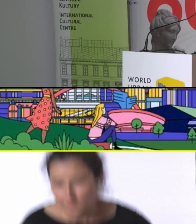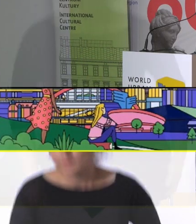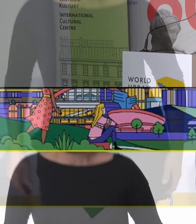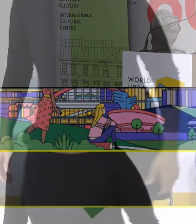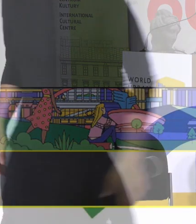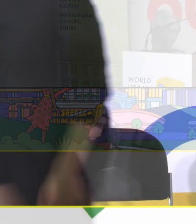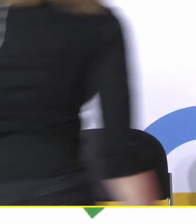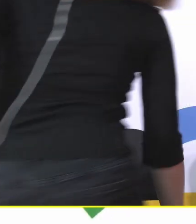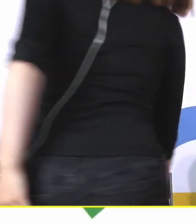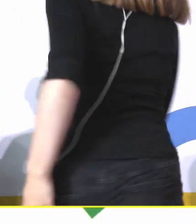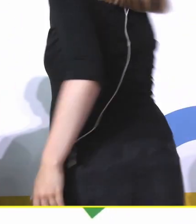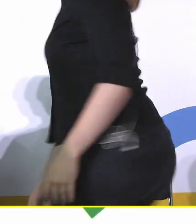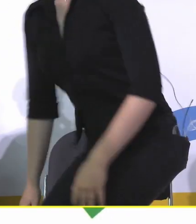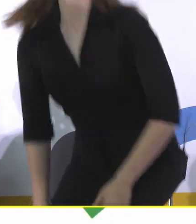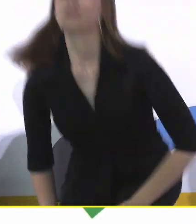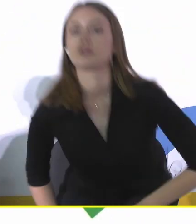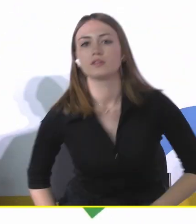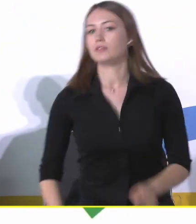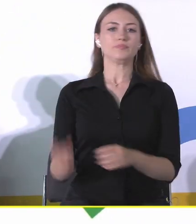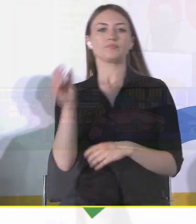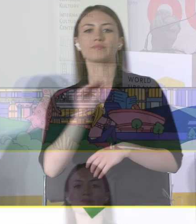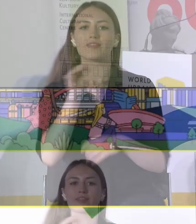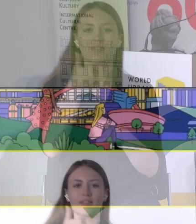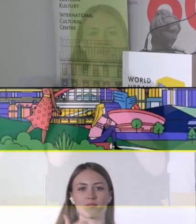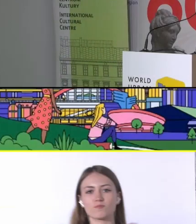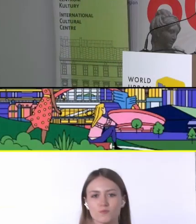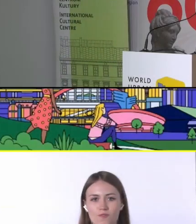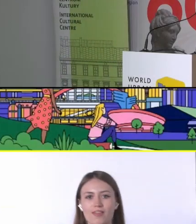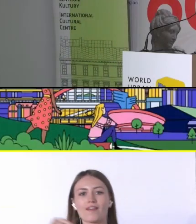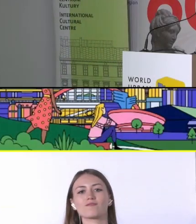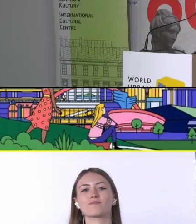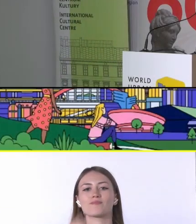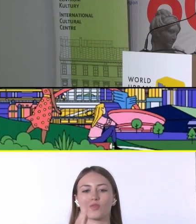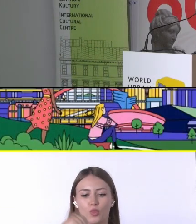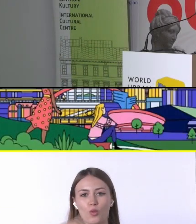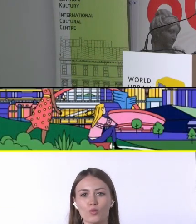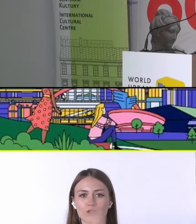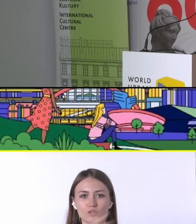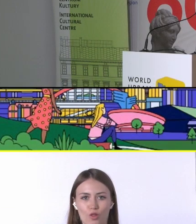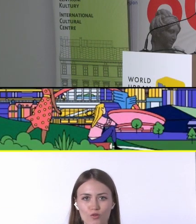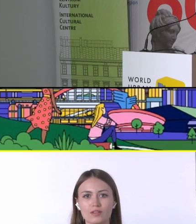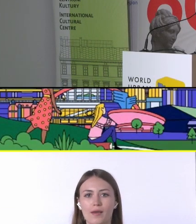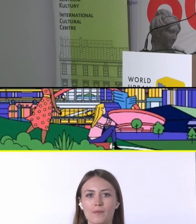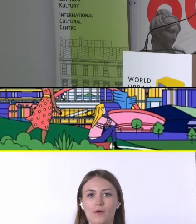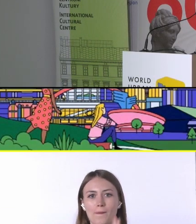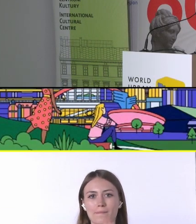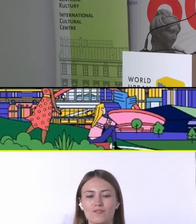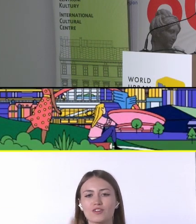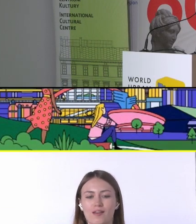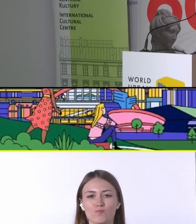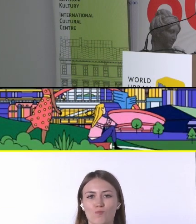pozwoli, Jaworzyna Śląska, to jest na Dolnym Śląsku, duży węzeł kolejowy, w którym po raz pierwszy lokomotywa przejechała, w